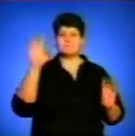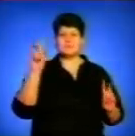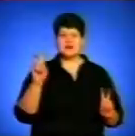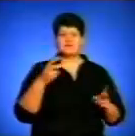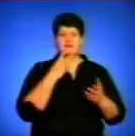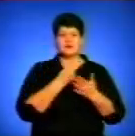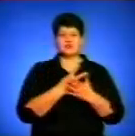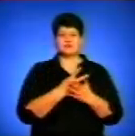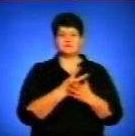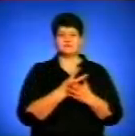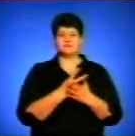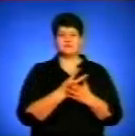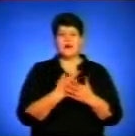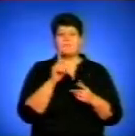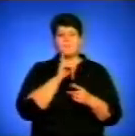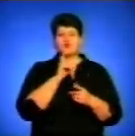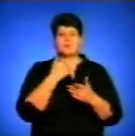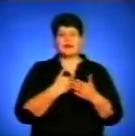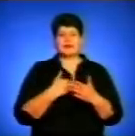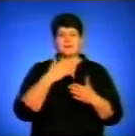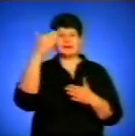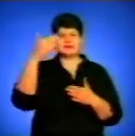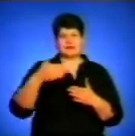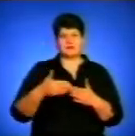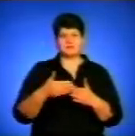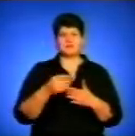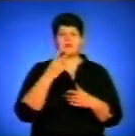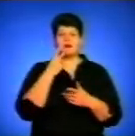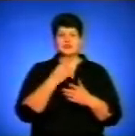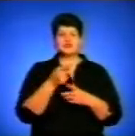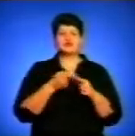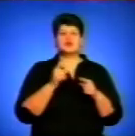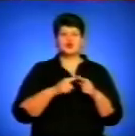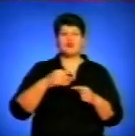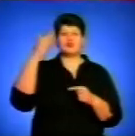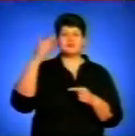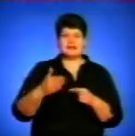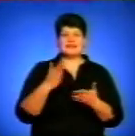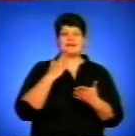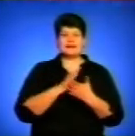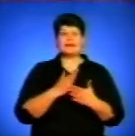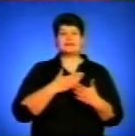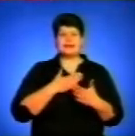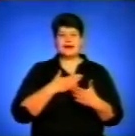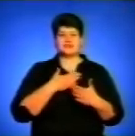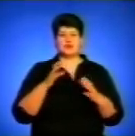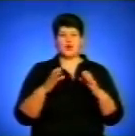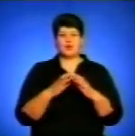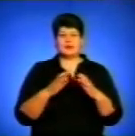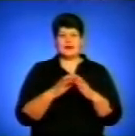бачите. А поки що перед нами стенд. Він радно бачити, що на цьому стенді є і наші колеги, генеральний директор